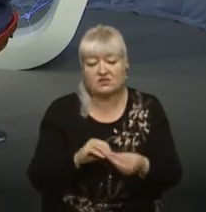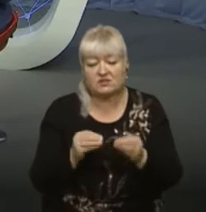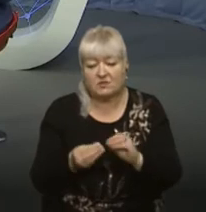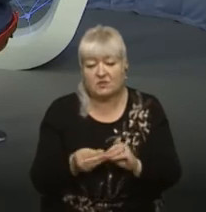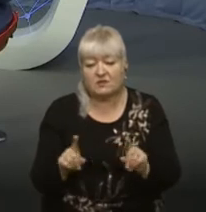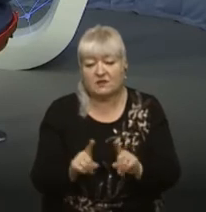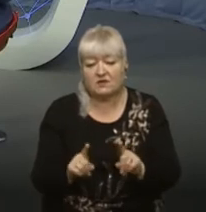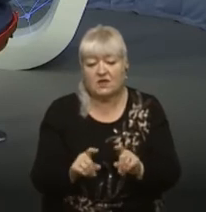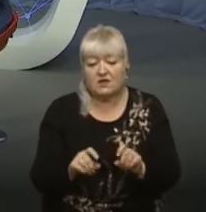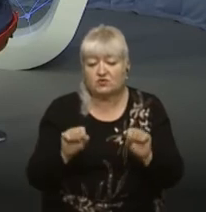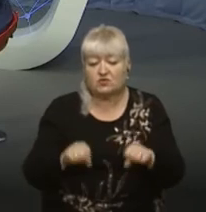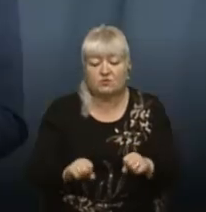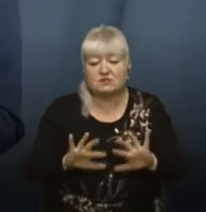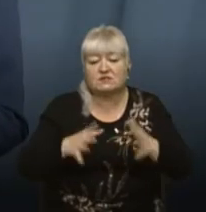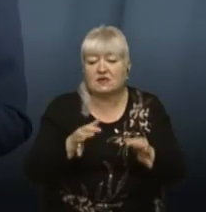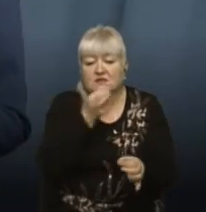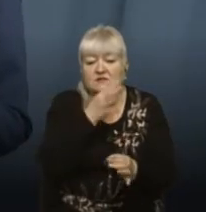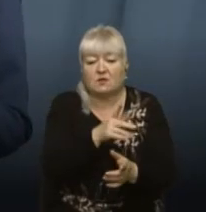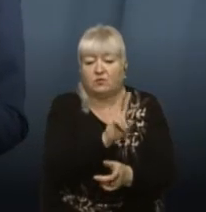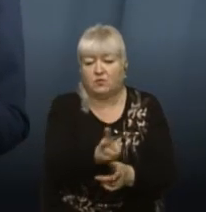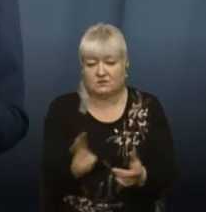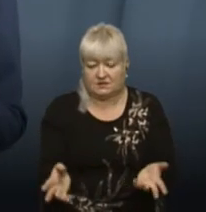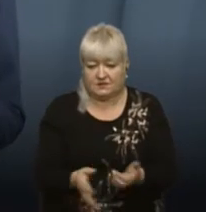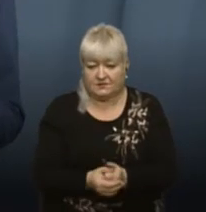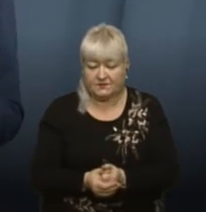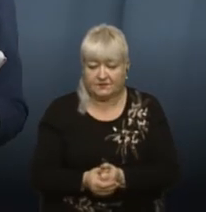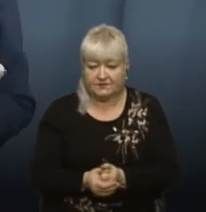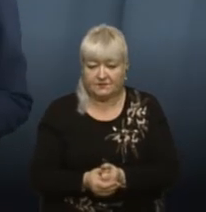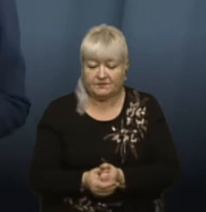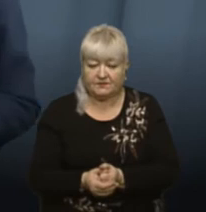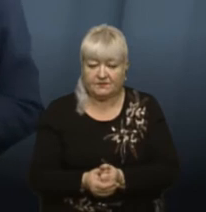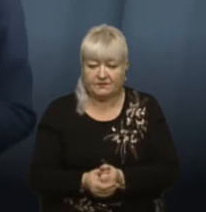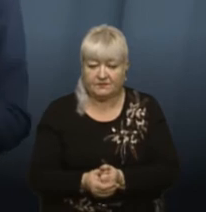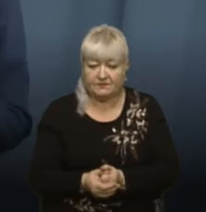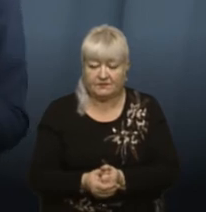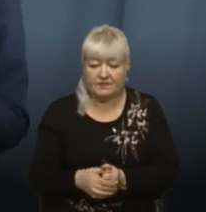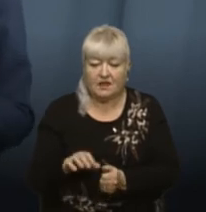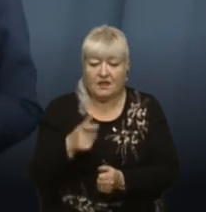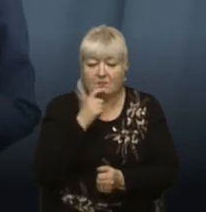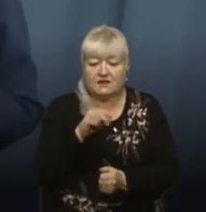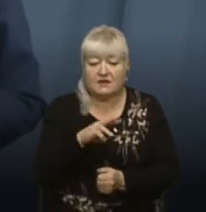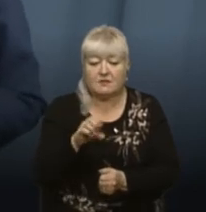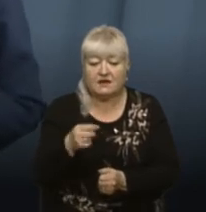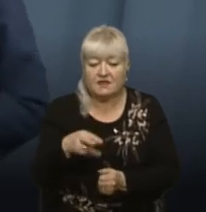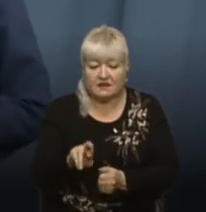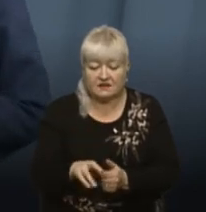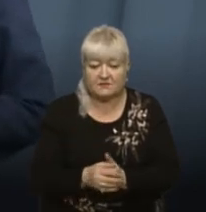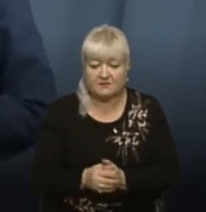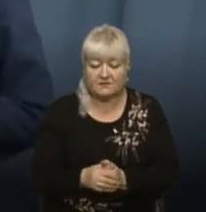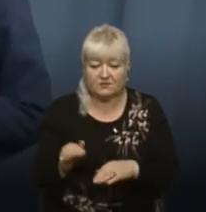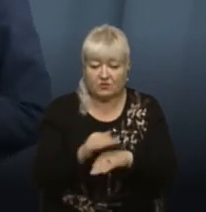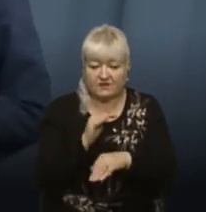можуть бути в будь-кого. З нами на зв'язку є пані Мар'яна, вона є мешканка міста Другобич. Пані Мар'яна, доброго вечора.